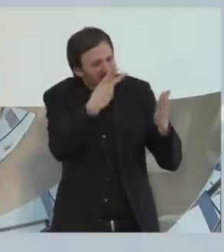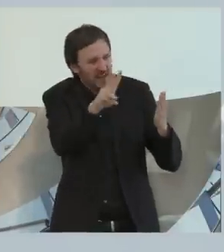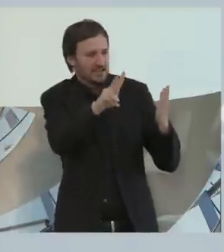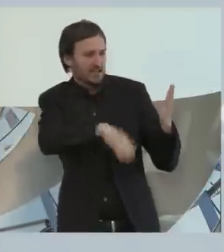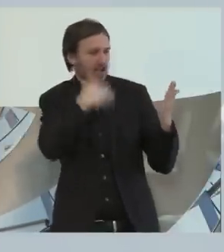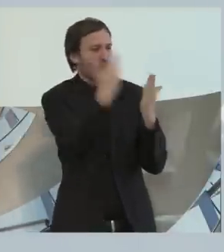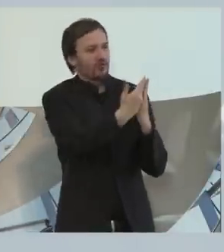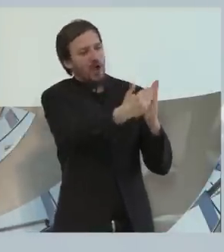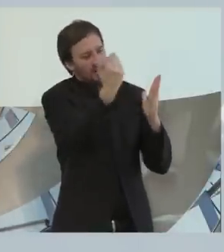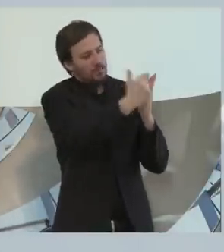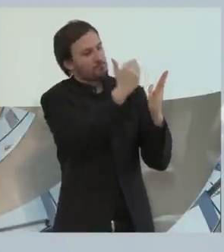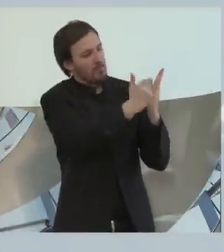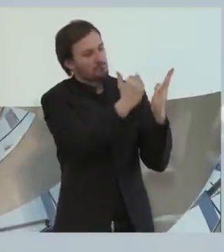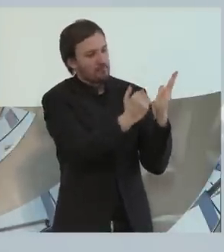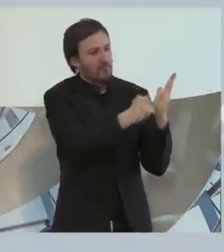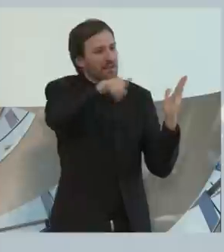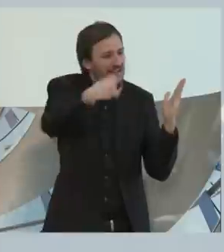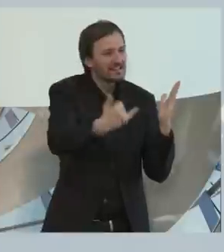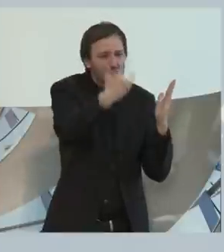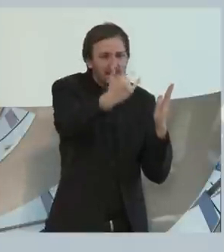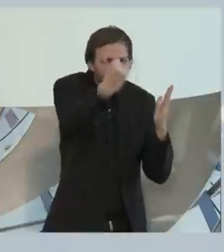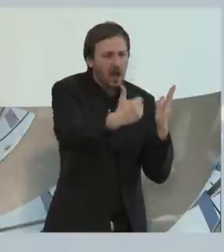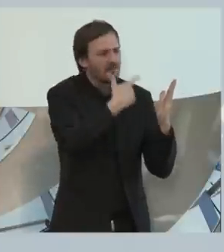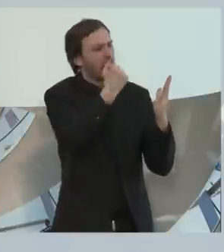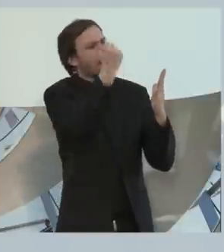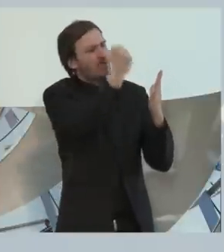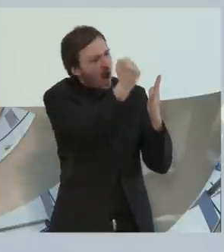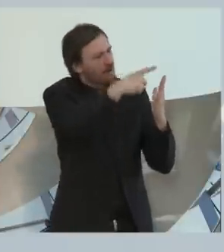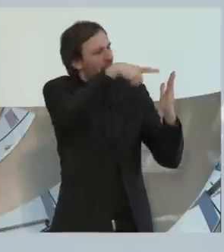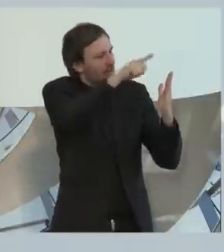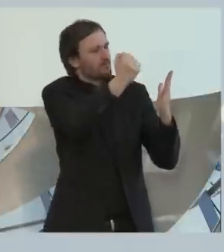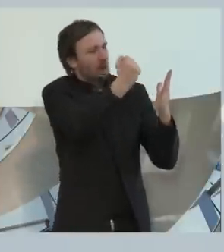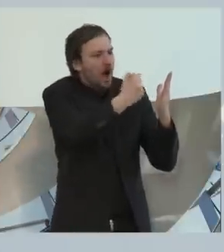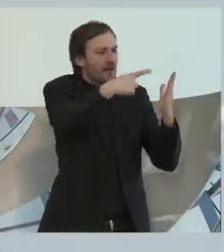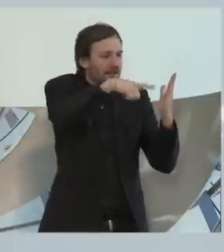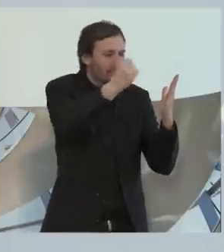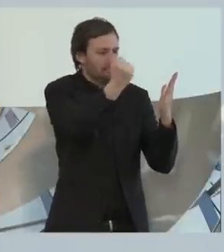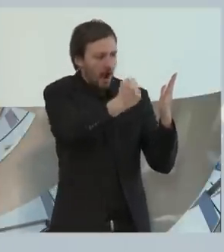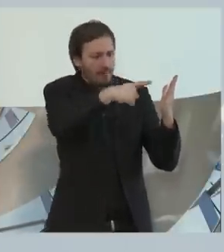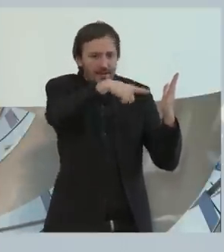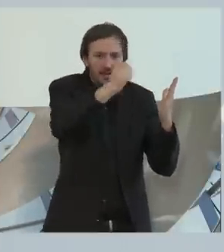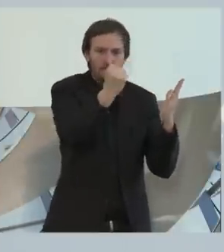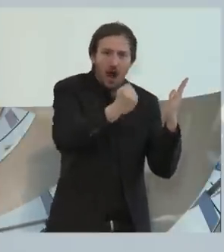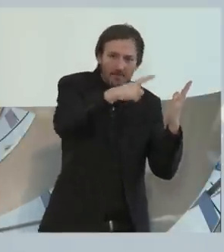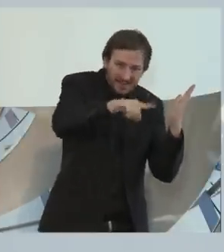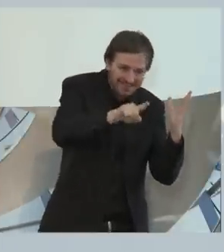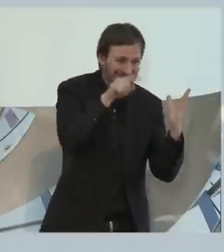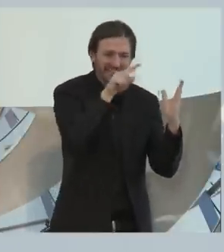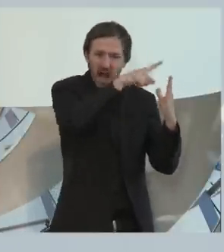in den nächsten Jahren zu bearbeiten haben, in denen wir Teilhabe